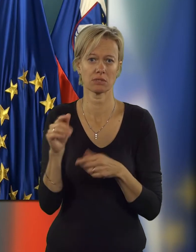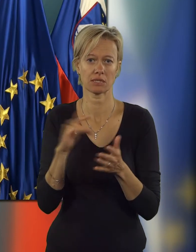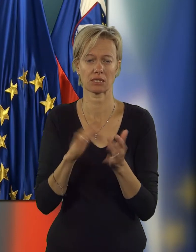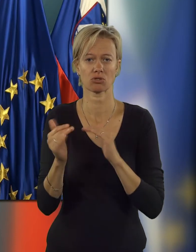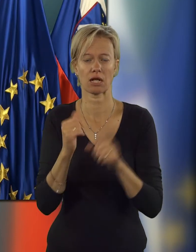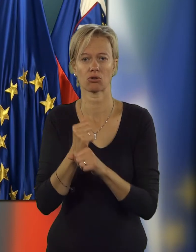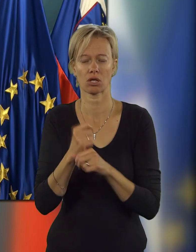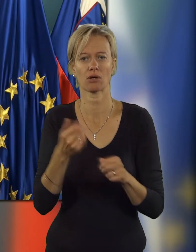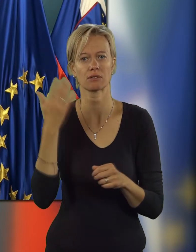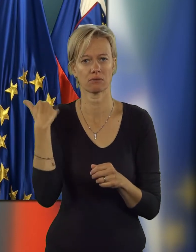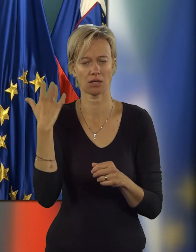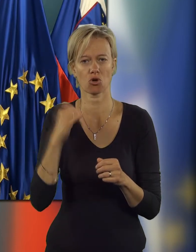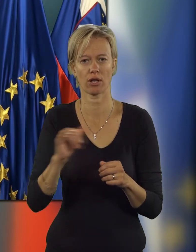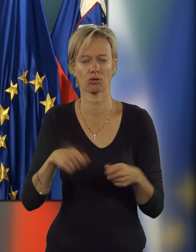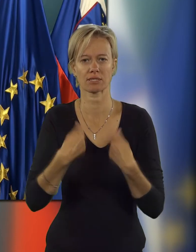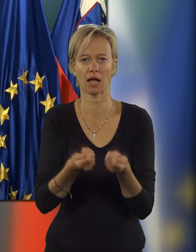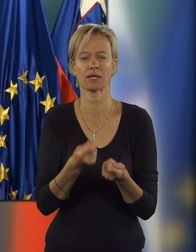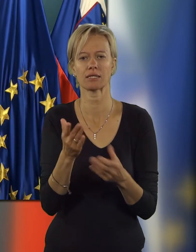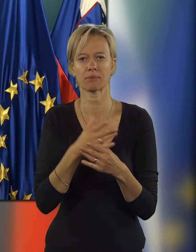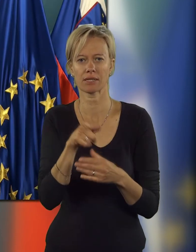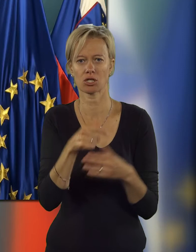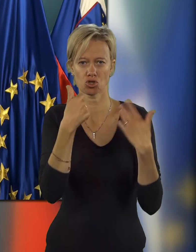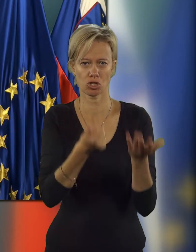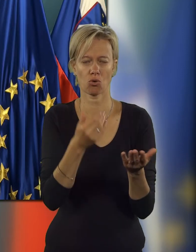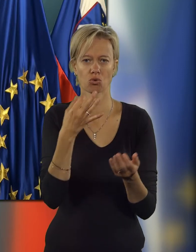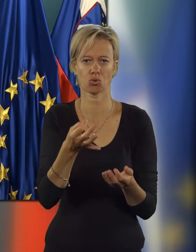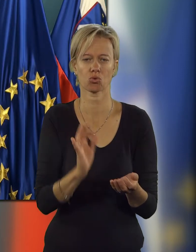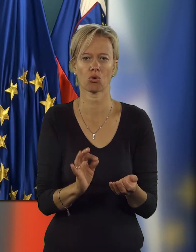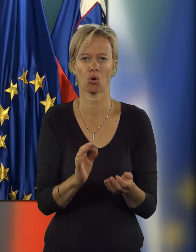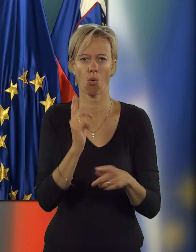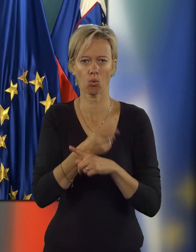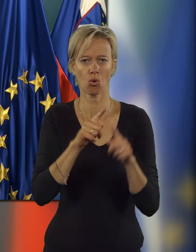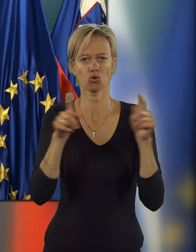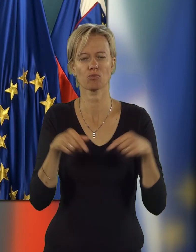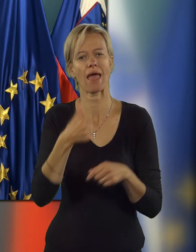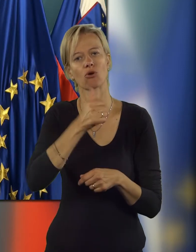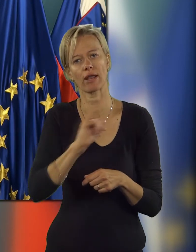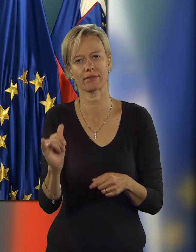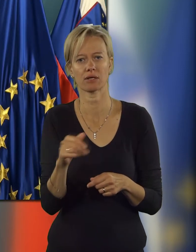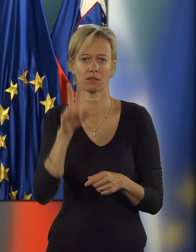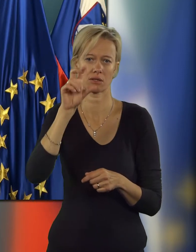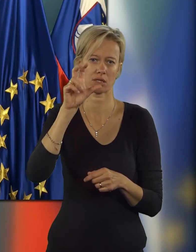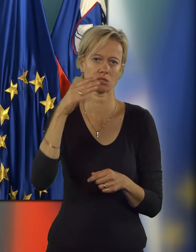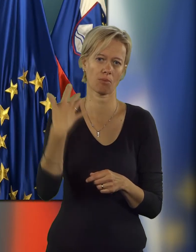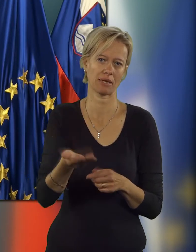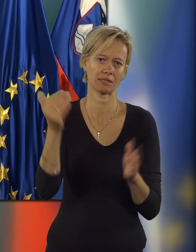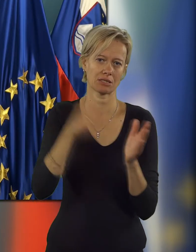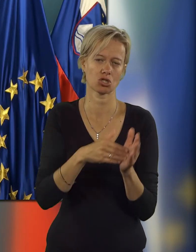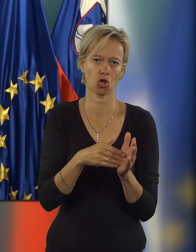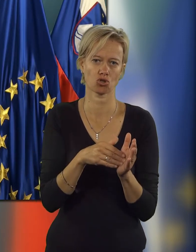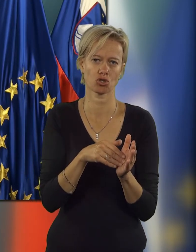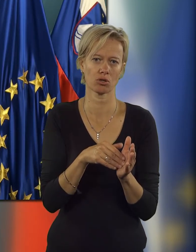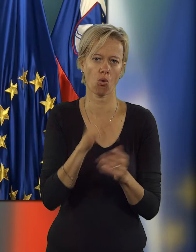socialno delo izdali lansko leto, od tega jih je 60 odstotkov teh odločb enoletnih, torej 350